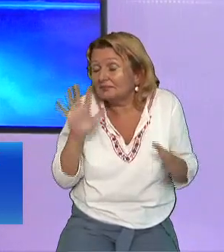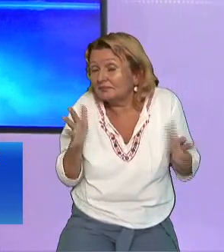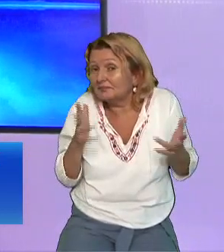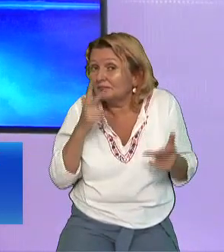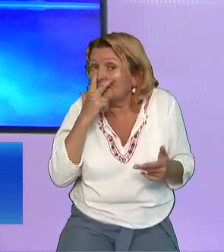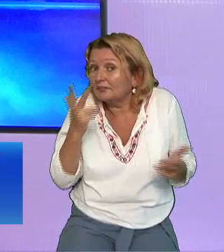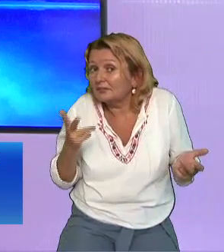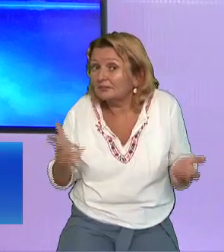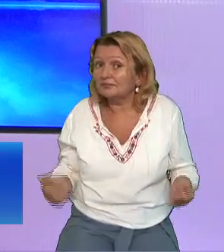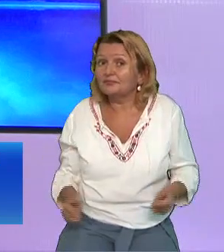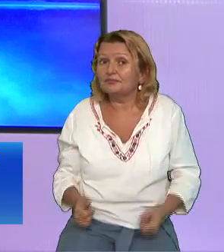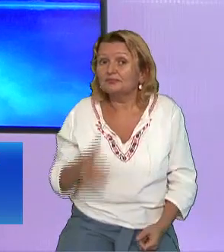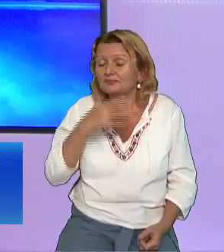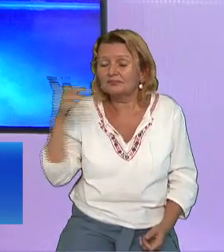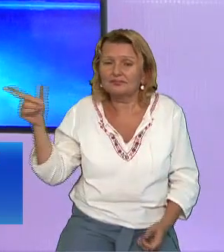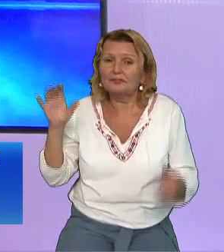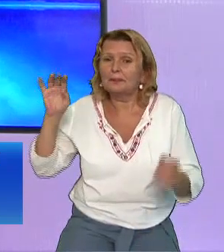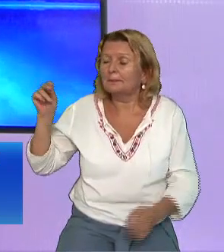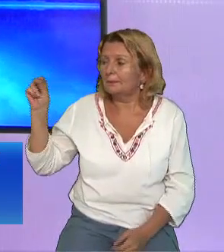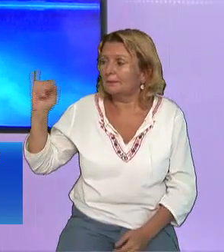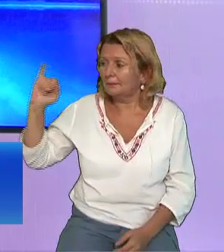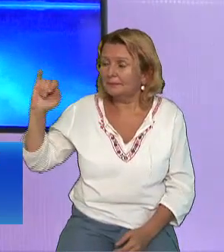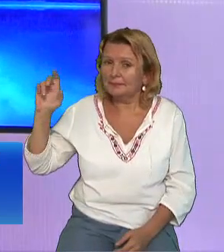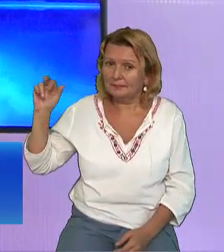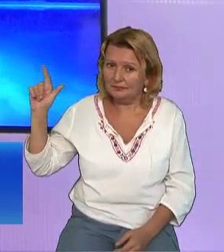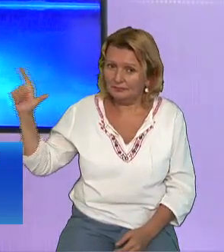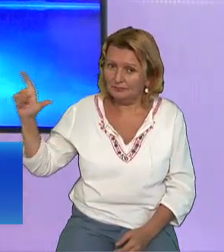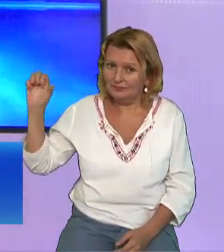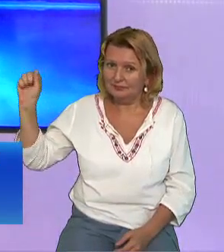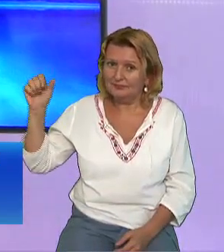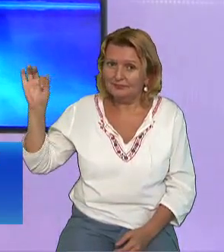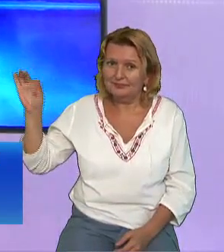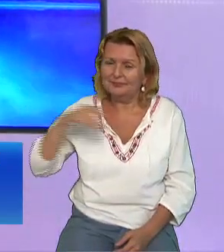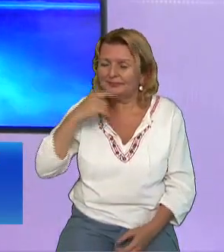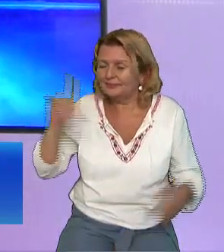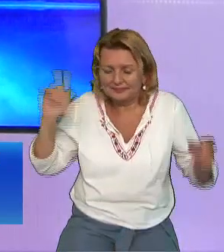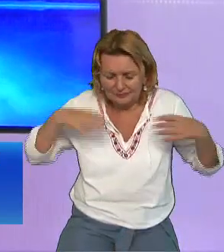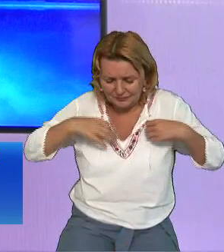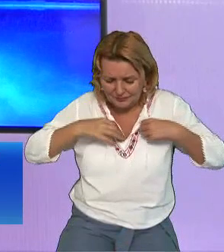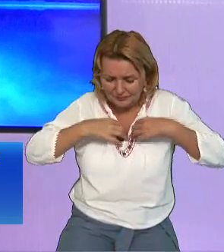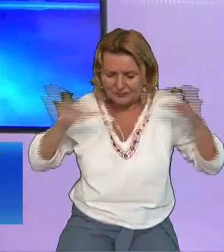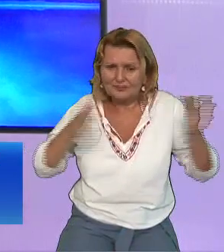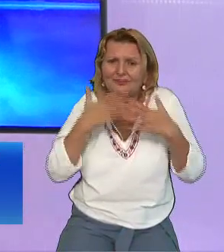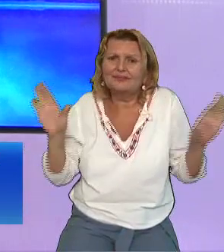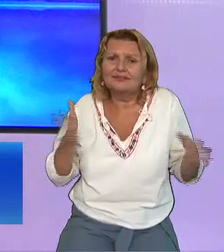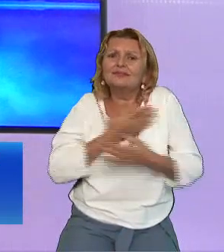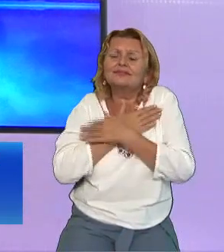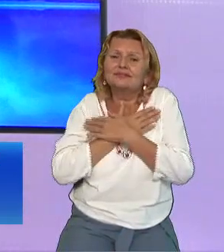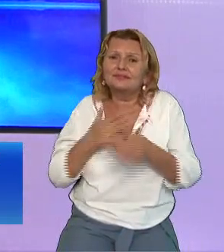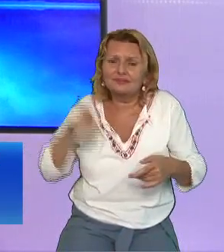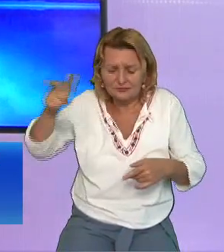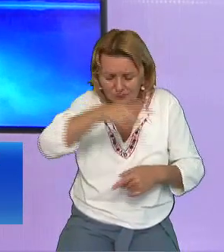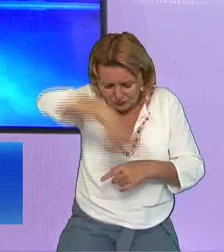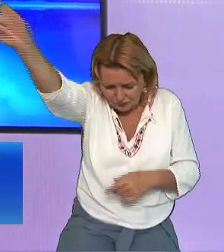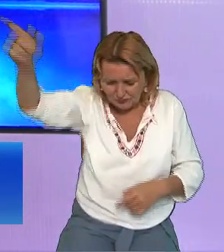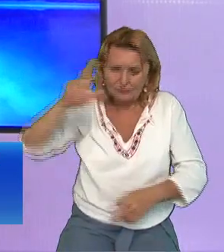Duceți-vă și păziți cum puteți Ei s-au dus Au pus o strajă De ostași romani profesioniști Au pecetulit piatra Ca nu cumva s-o